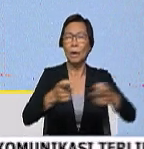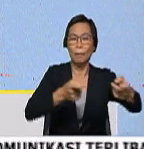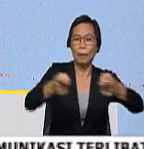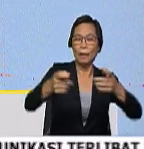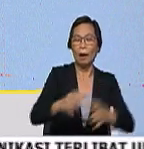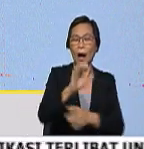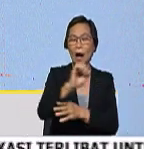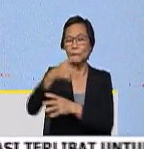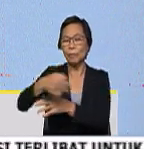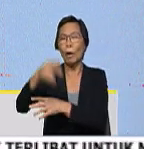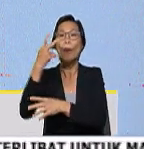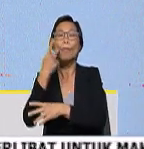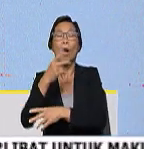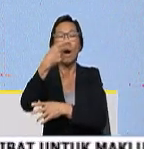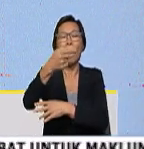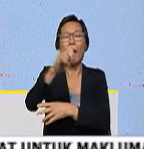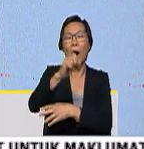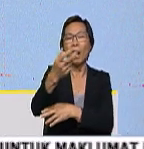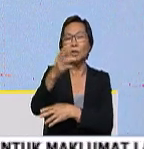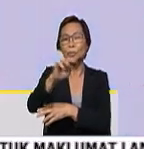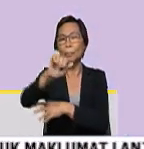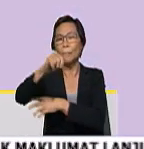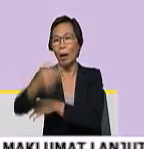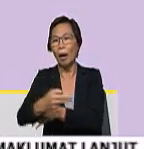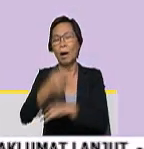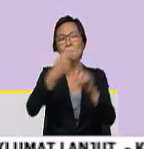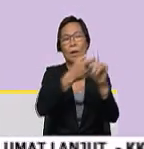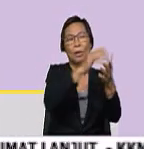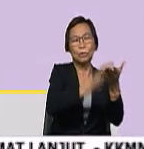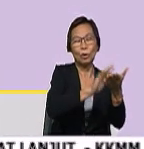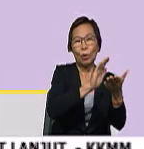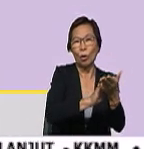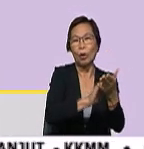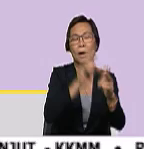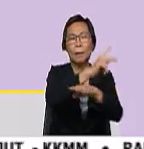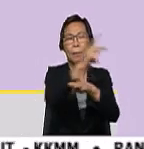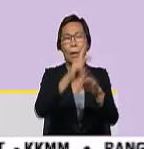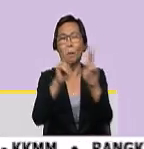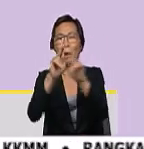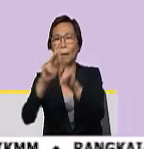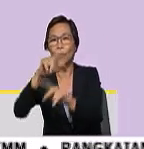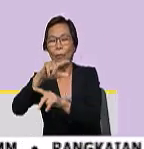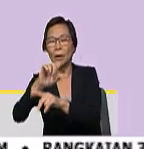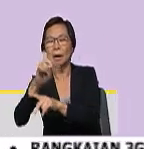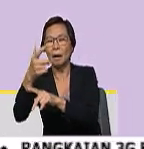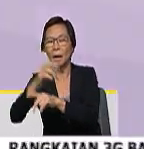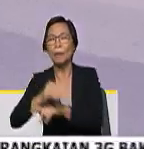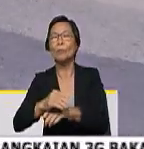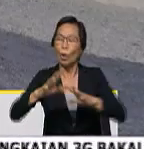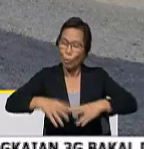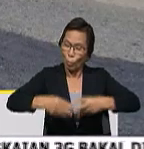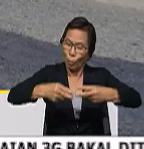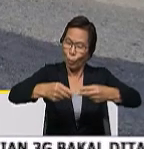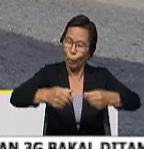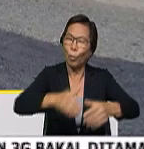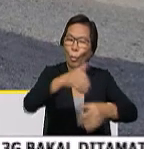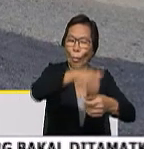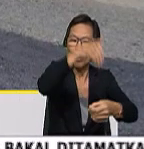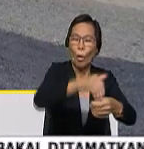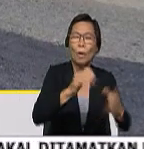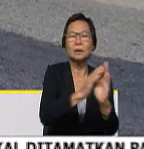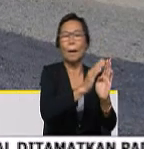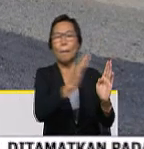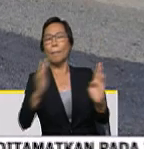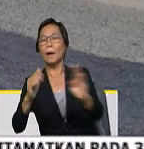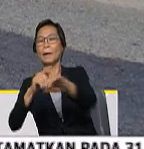SPR iaitu Puan Hashim Atalik yang juga merupakan guru besar di Sekolah Kebangsaan Kampung Gelam bagi melancarkan proses pengundian yang dijangka tamat sehingga pukul 5